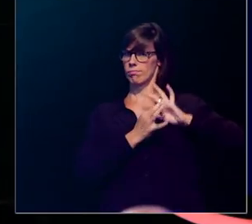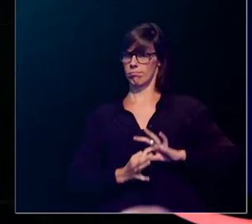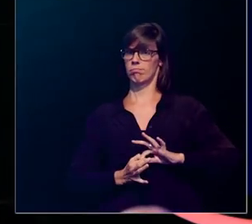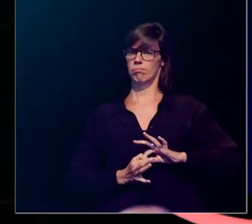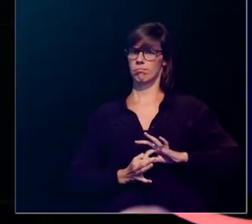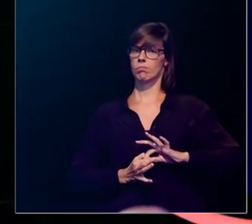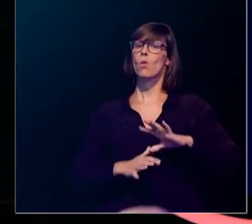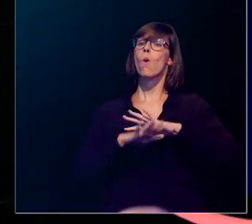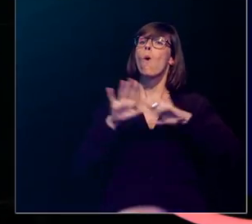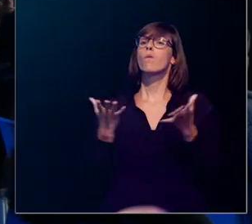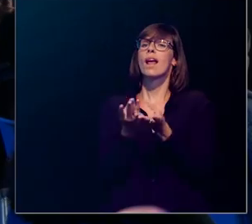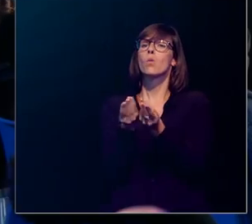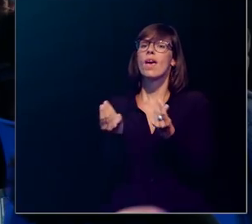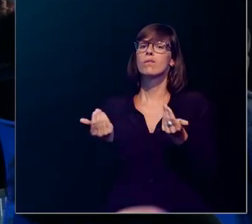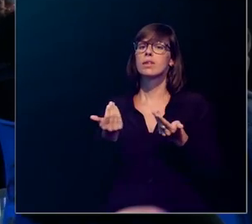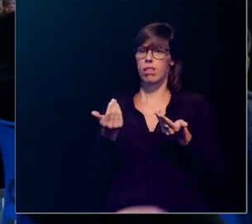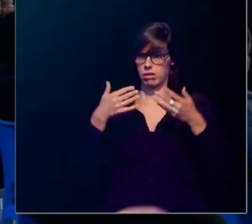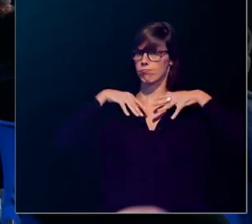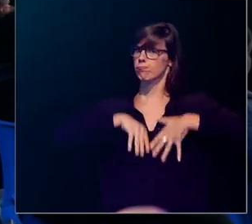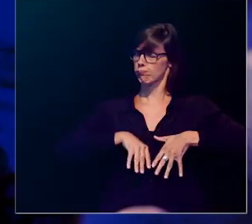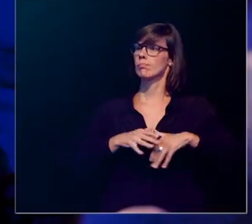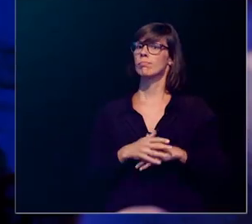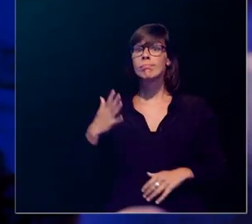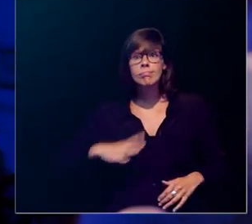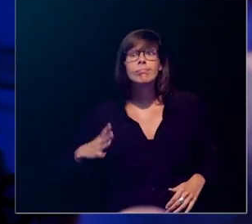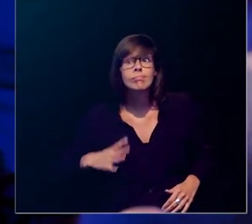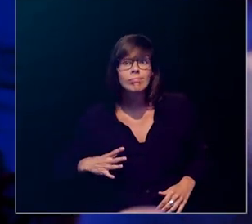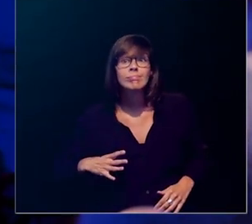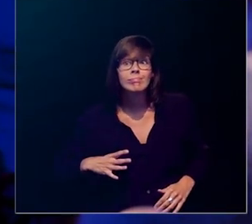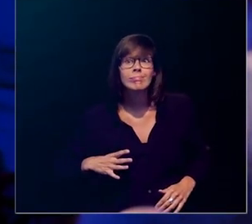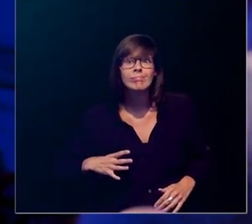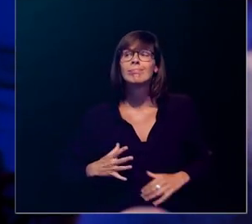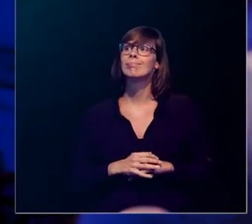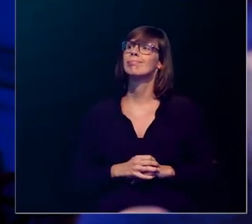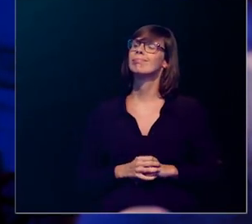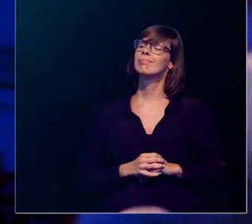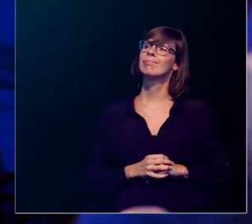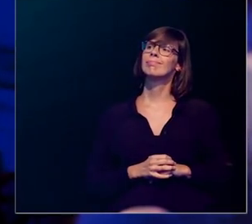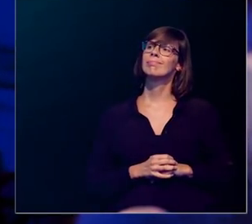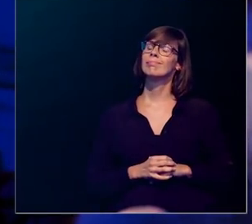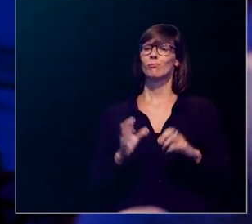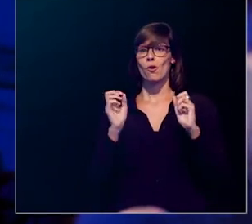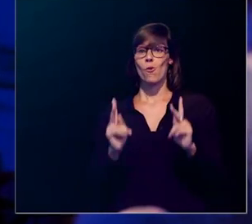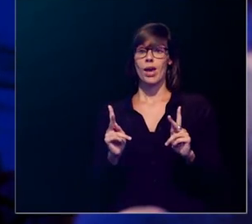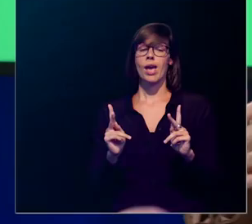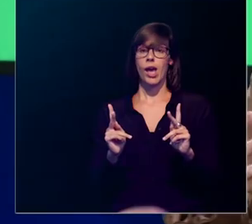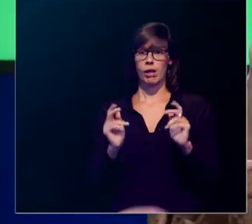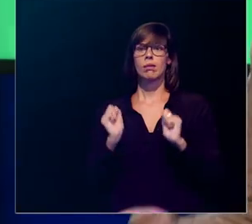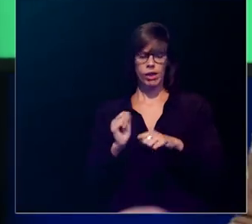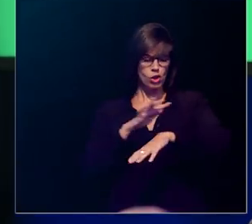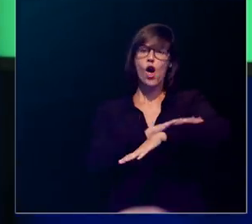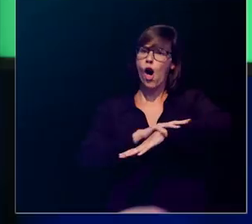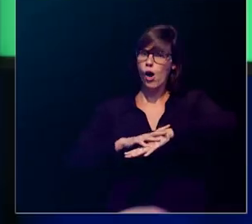al onze weefsels bevinden. Boeiend, hè? Oké, we kunnen dat in onze huid maken. Maar wat is nu het probleem?